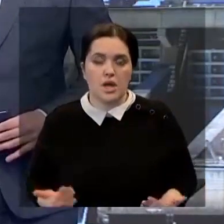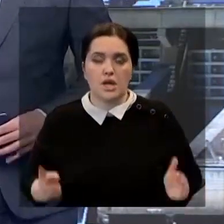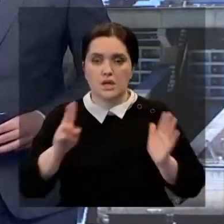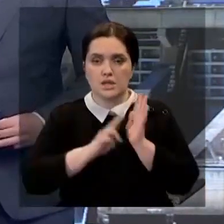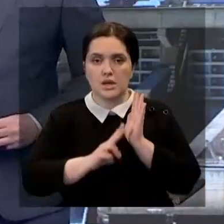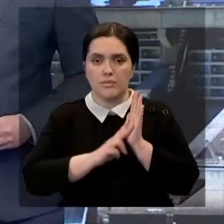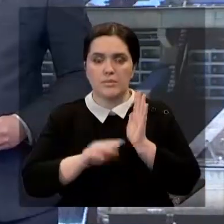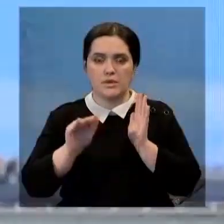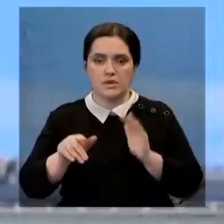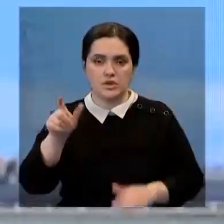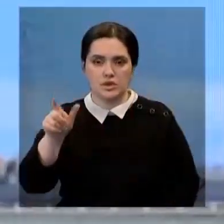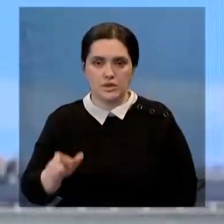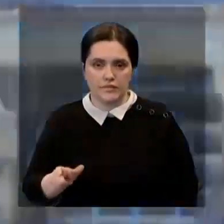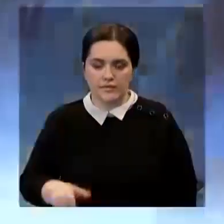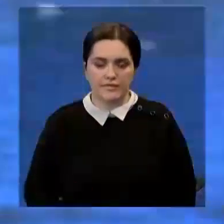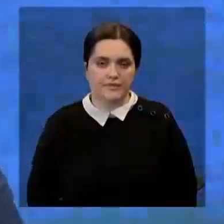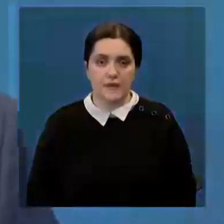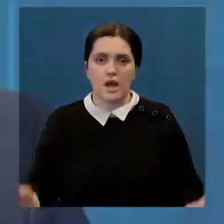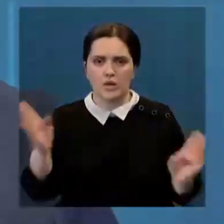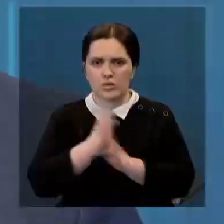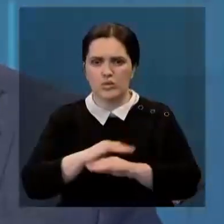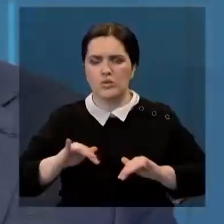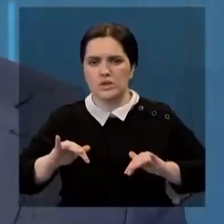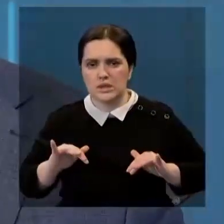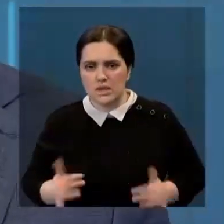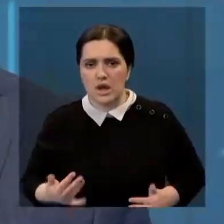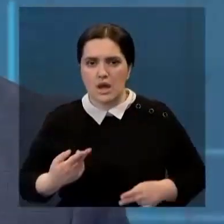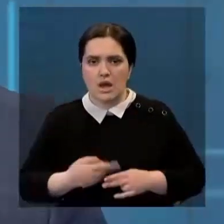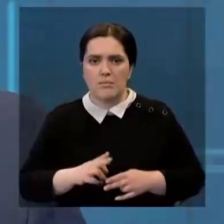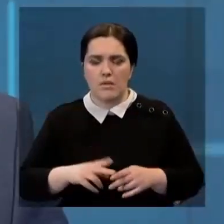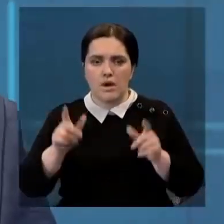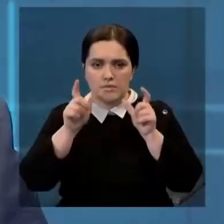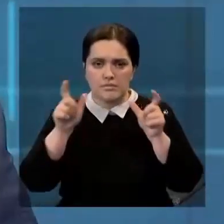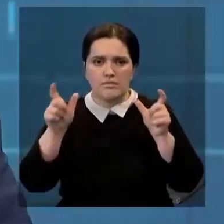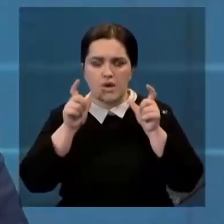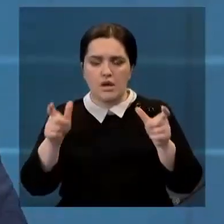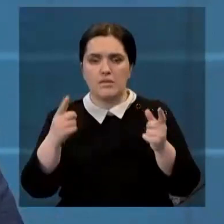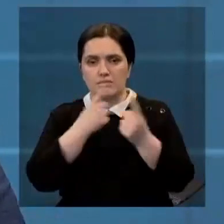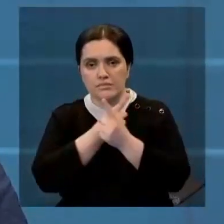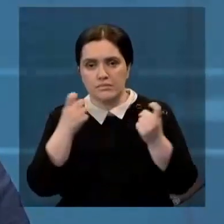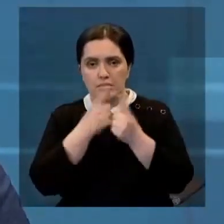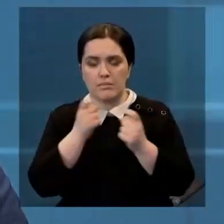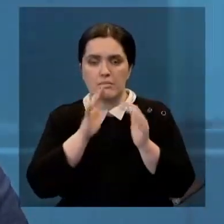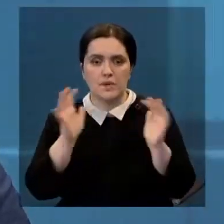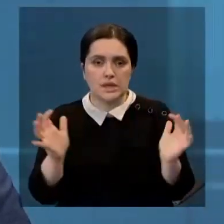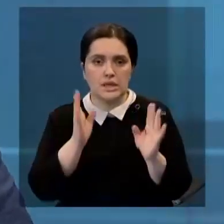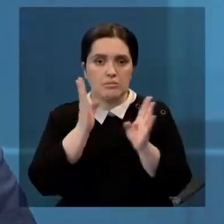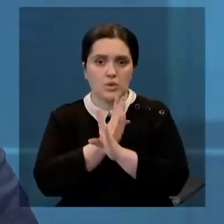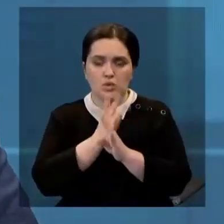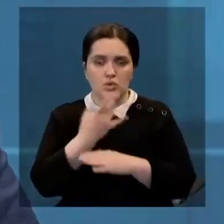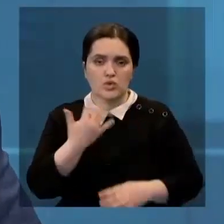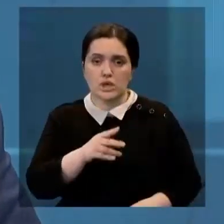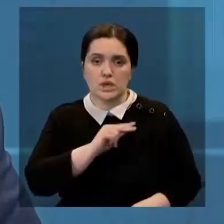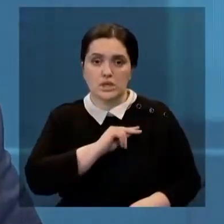тысяч человек. Экологи устали давить на жалость. Лозунги «Берегите природу» уже давно не работают. Теперь